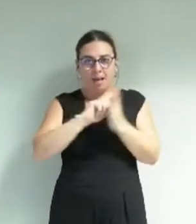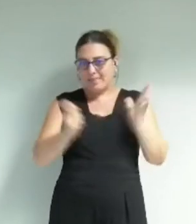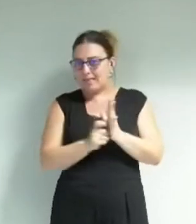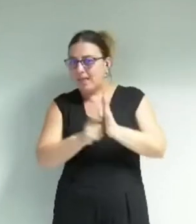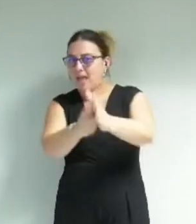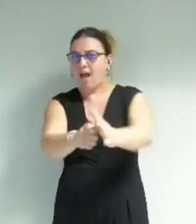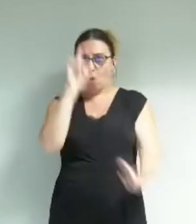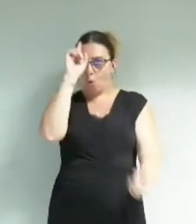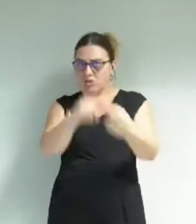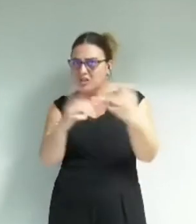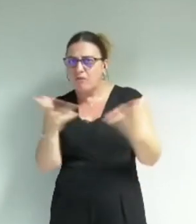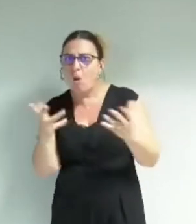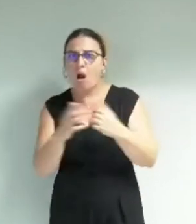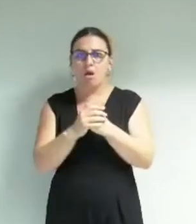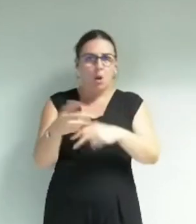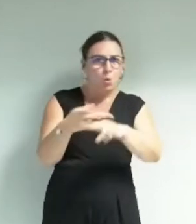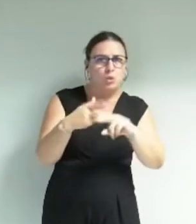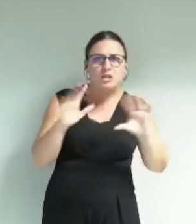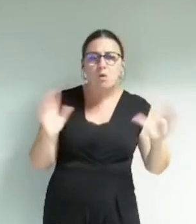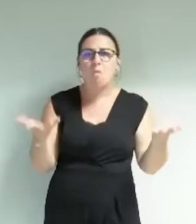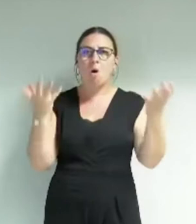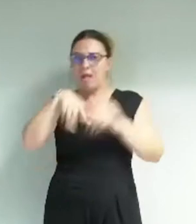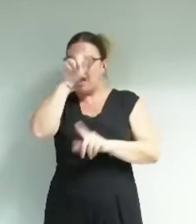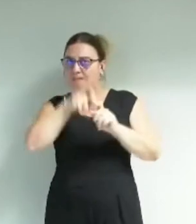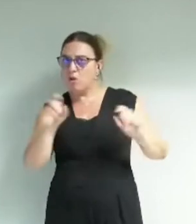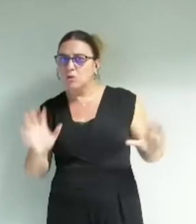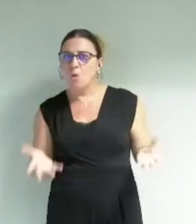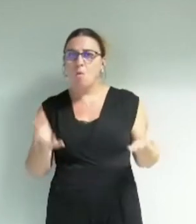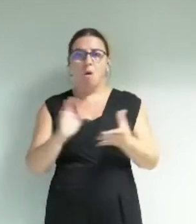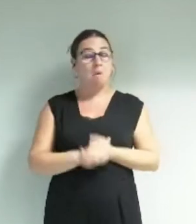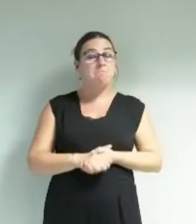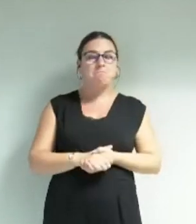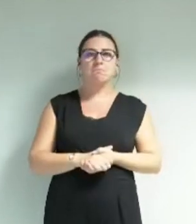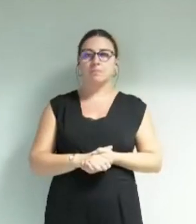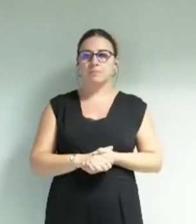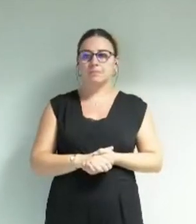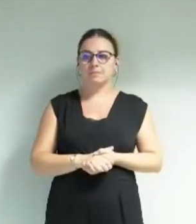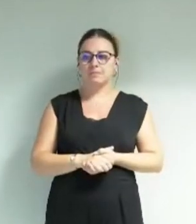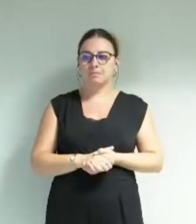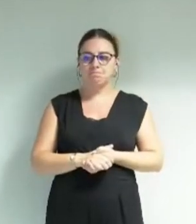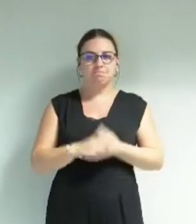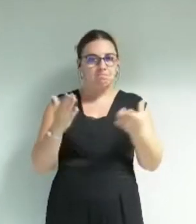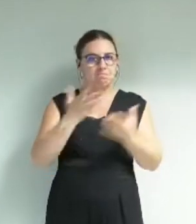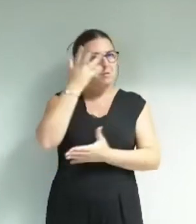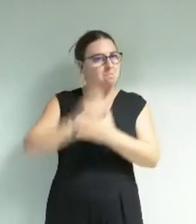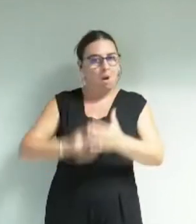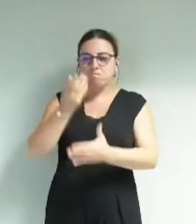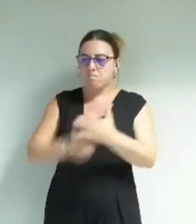objectifs ? Quels outils ? Et quelles évaluations ? On trouve les mêmes manques